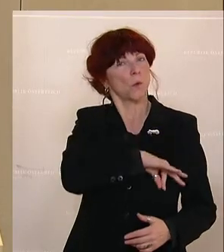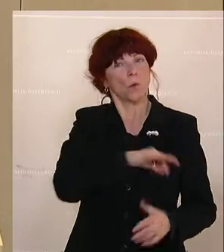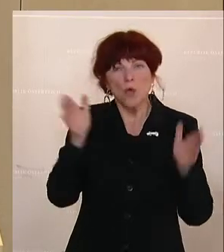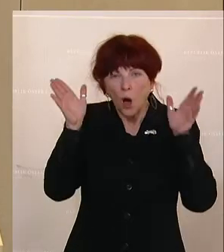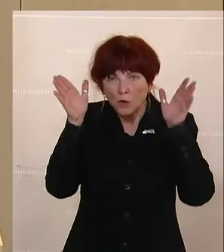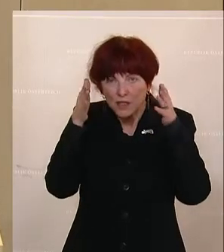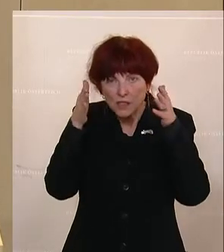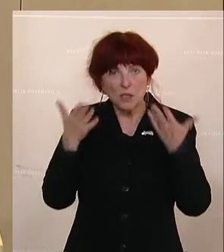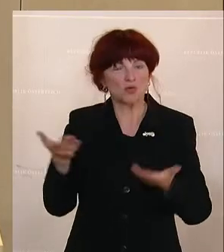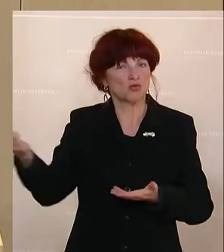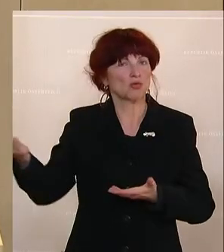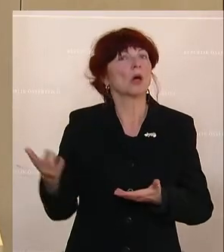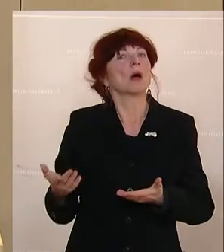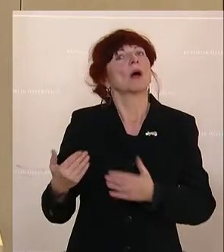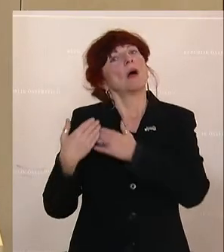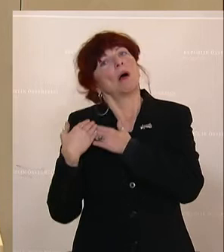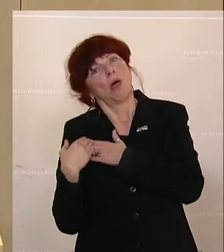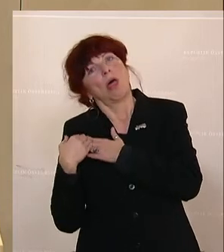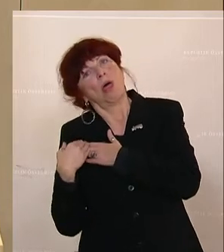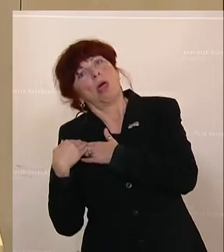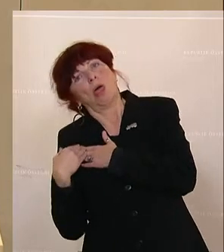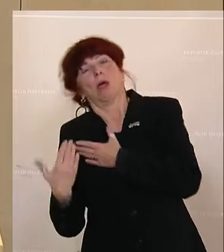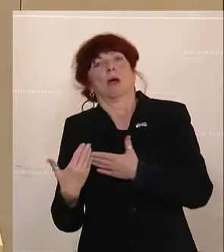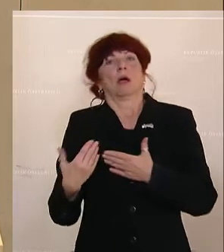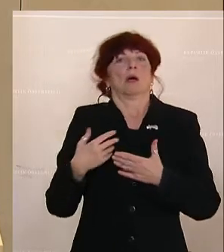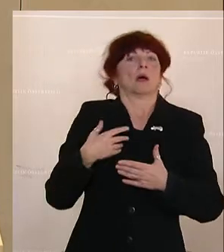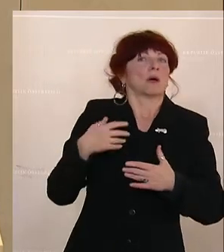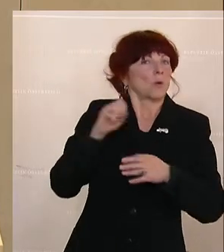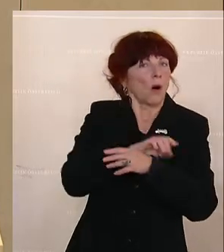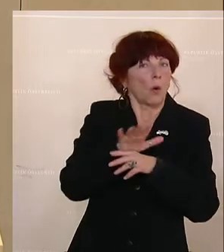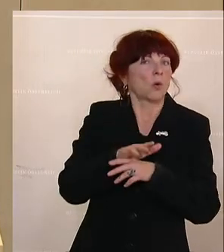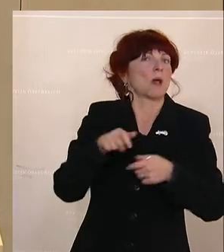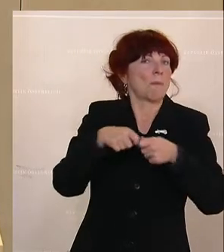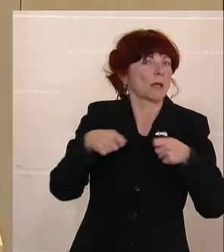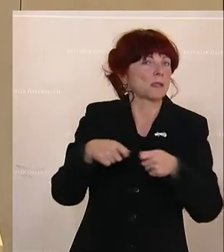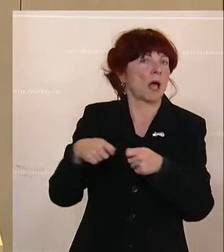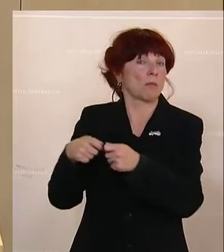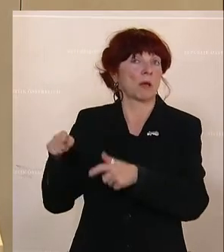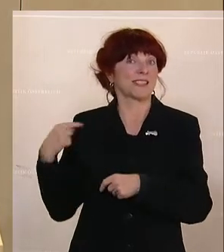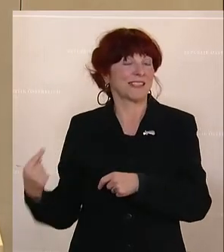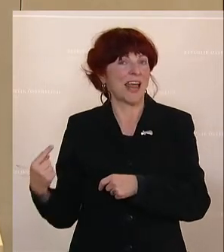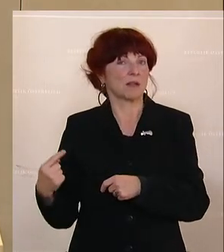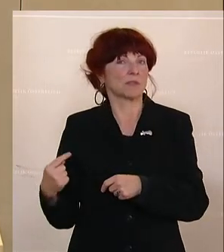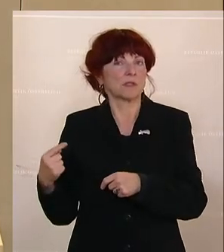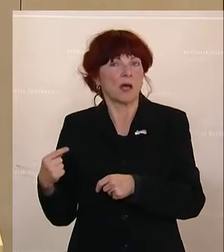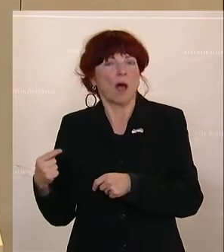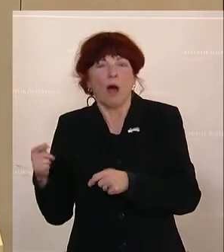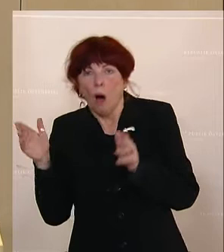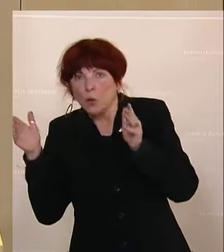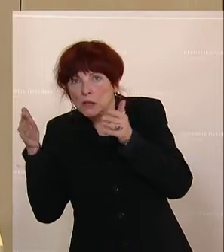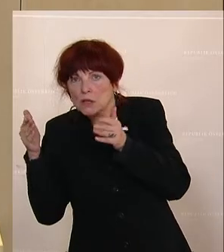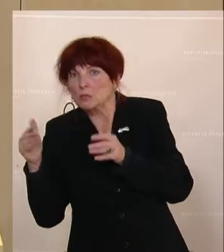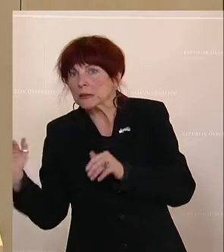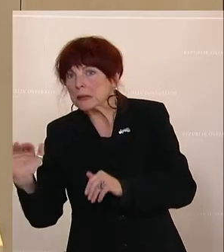unter der Corona-Politik den Maßnahmen schon gelitten hat, der sich fürchtet vor der Impfung. Sie meint,